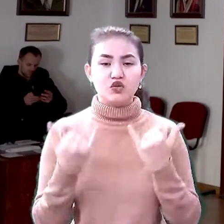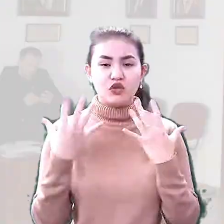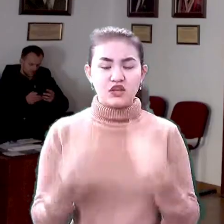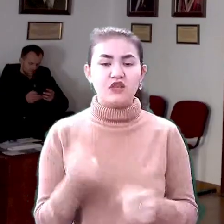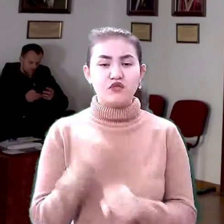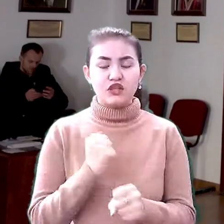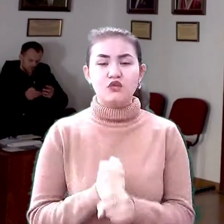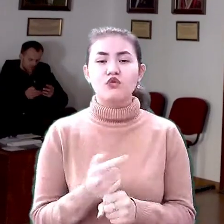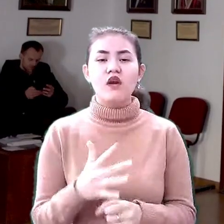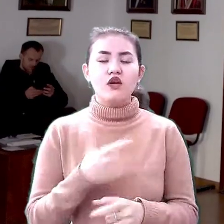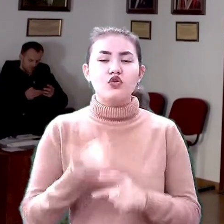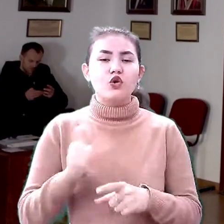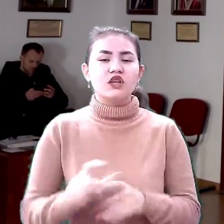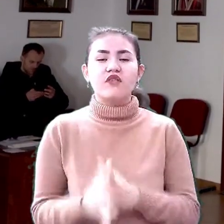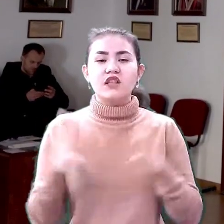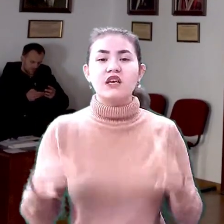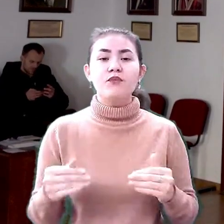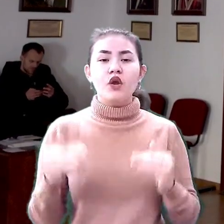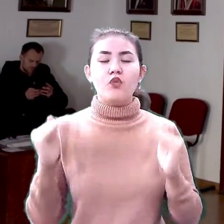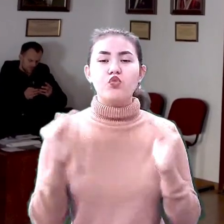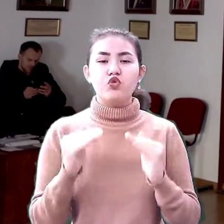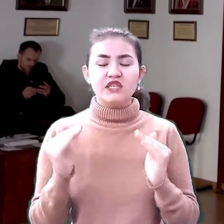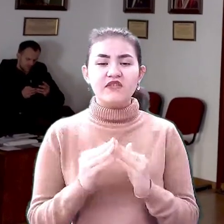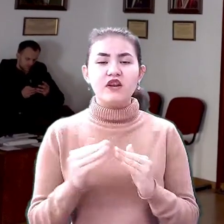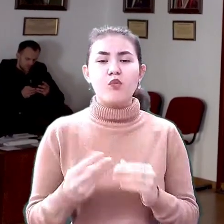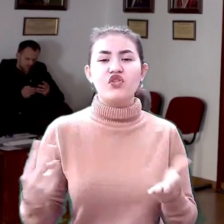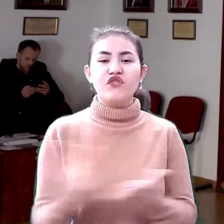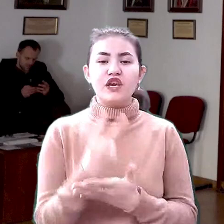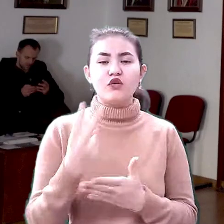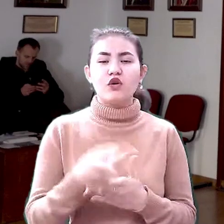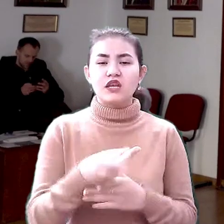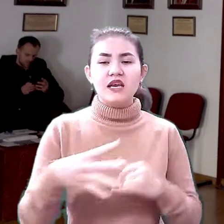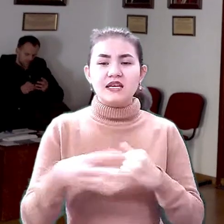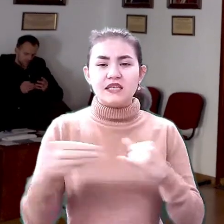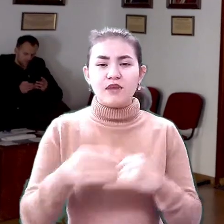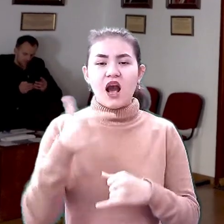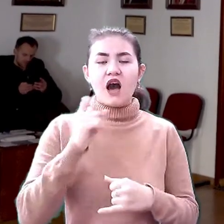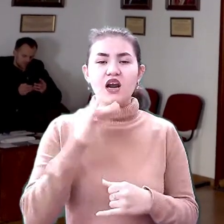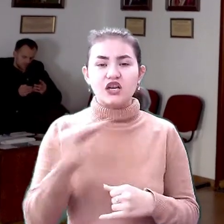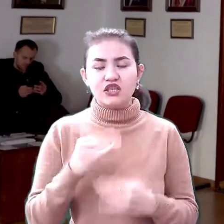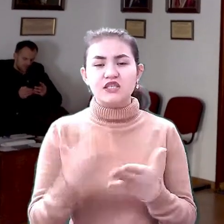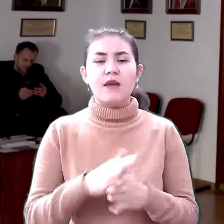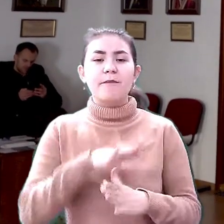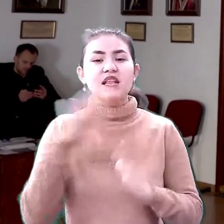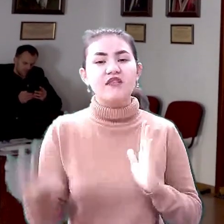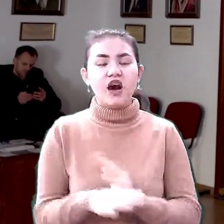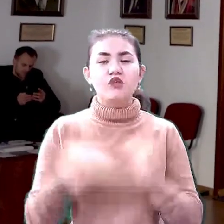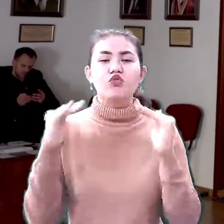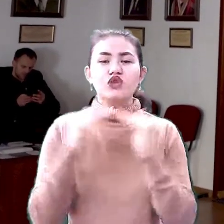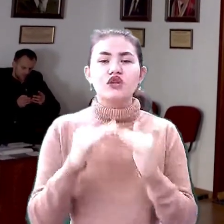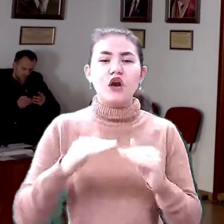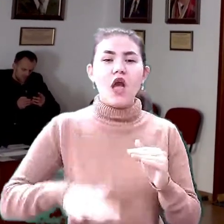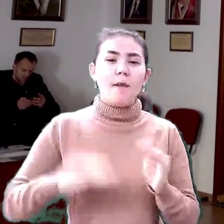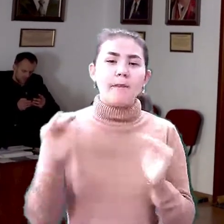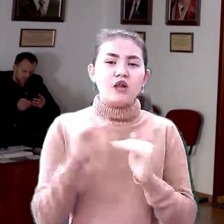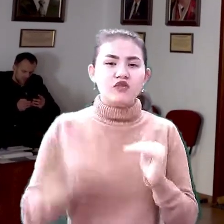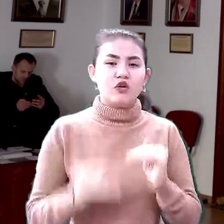великі всі. Будівлі подвійного призначення, це певні підземні паркінги, підземні гаражі, це підвали будинків малої висотності, там один,